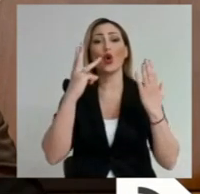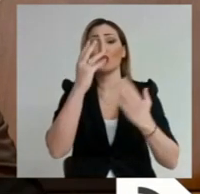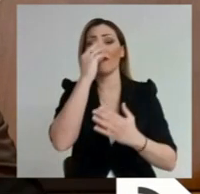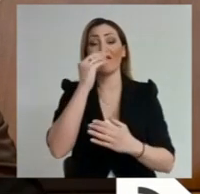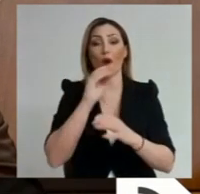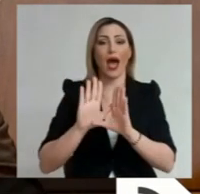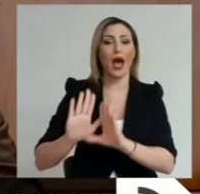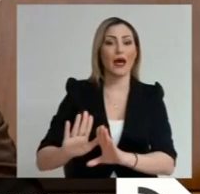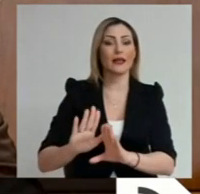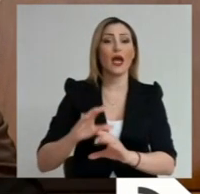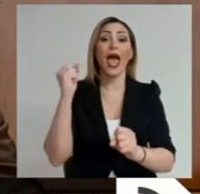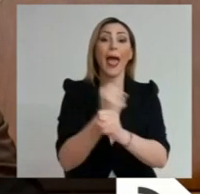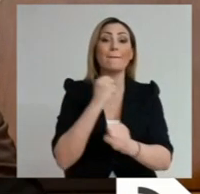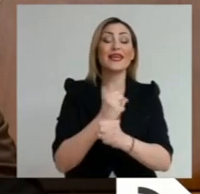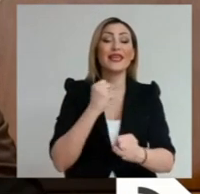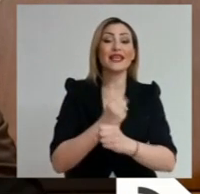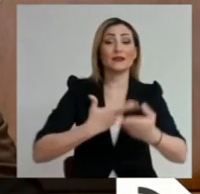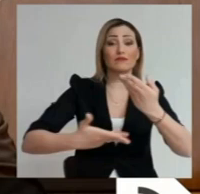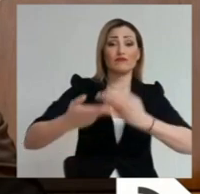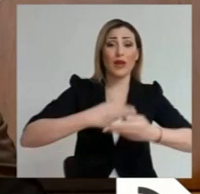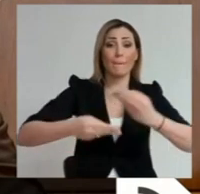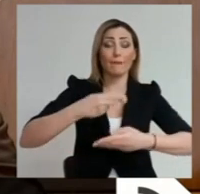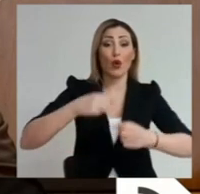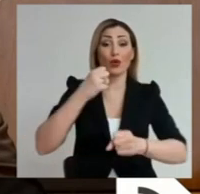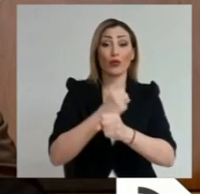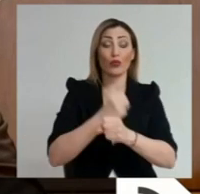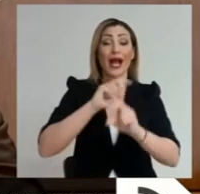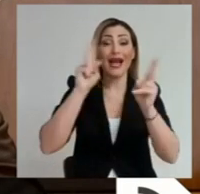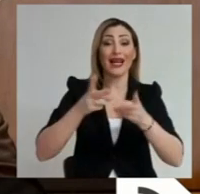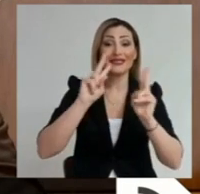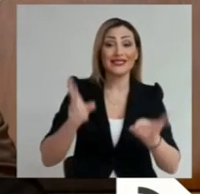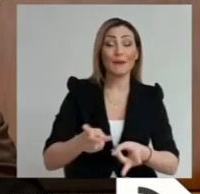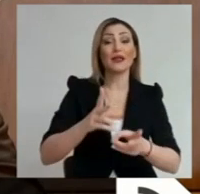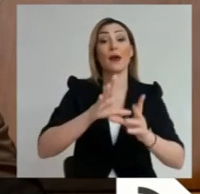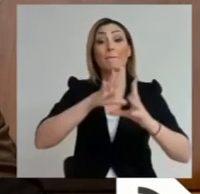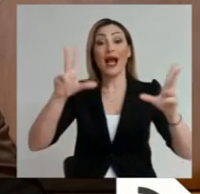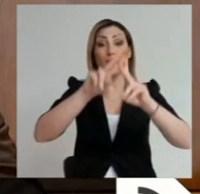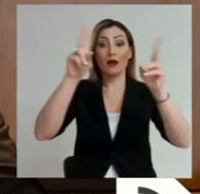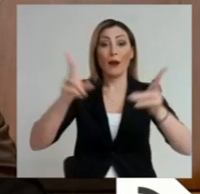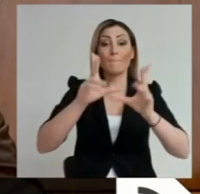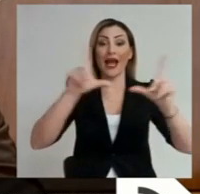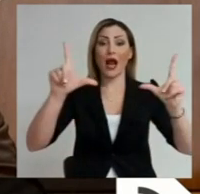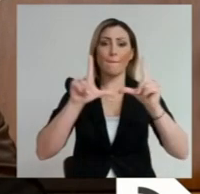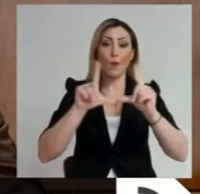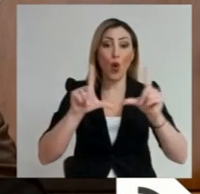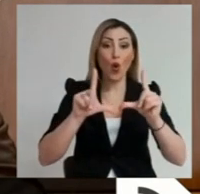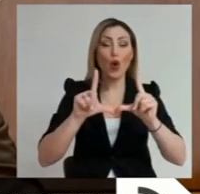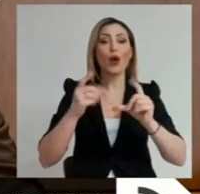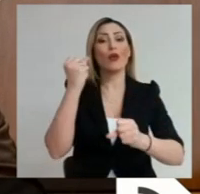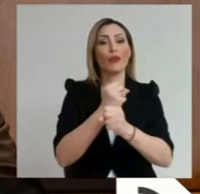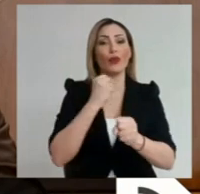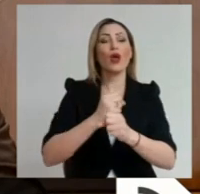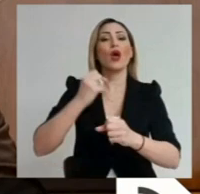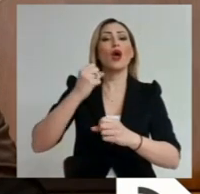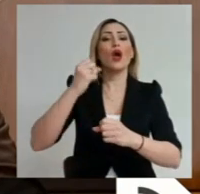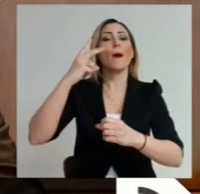επιχειρήσεων υλιανικού εμπορίου συμπεριλαμβανωμένων των πολυκαταστημάτων και εμπορικών κέντρων. Επαναλειτουργία μουσείων και